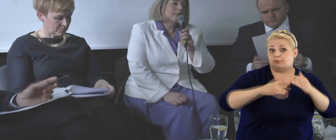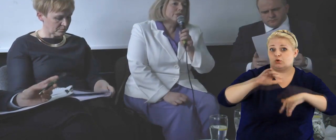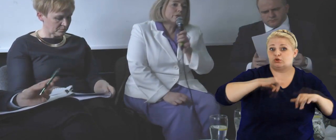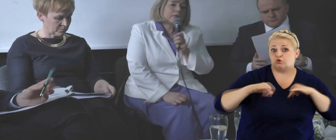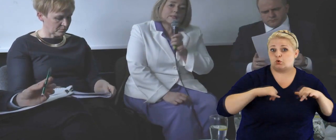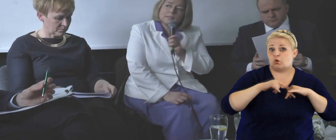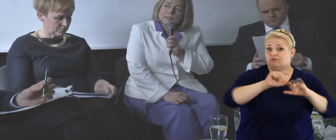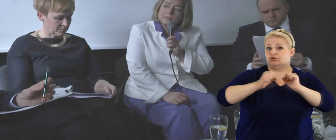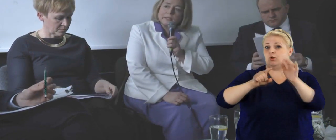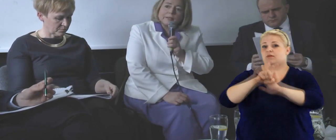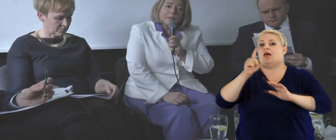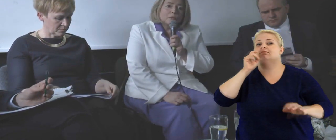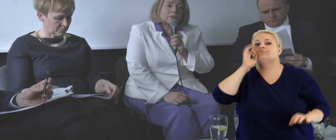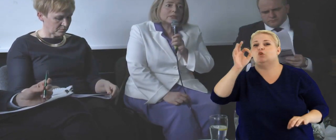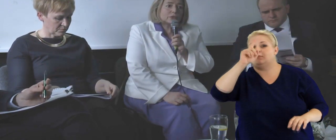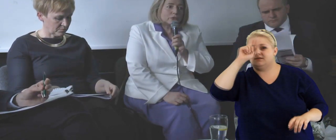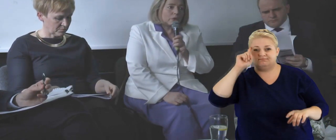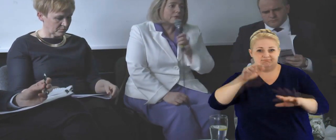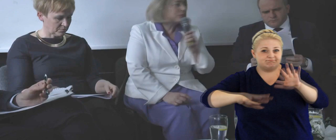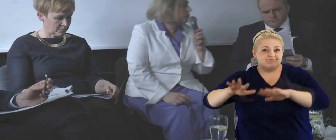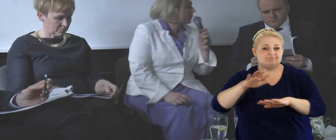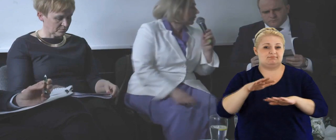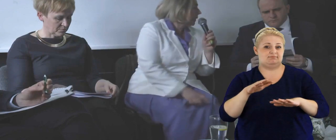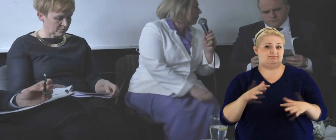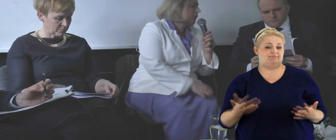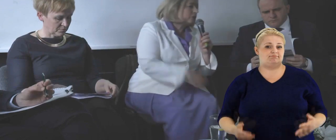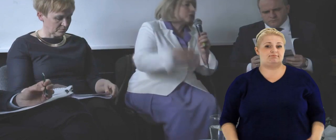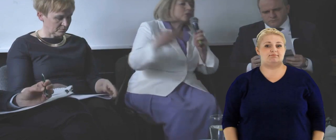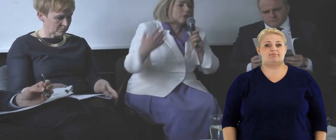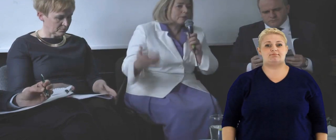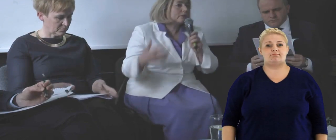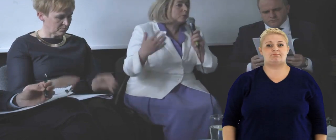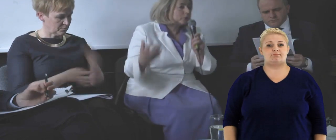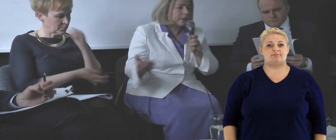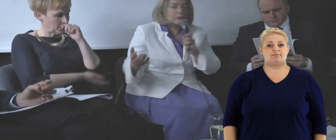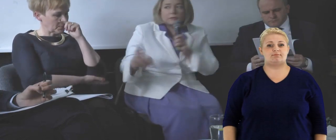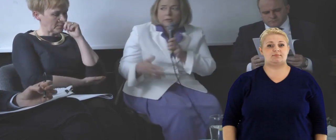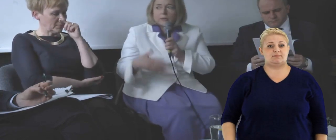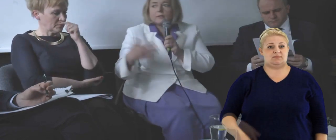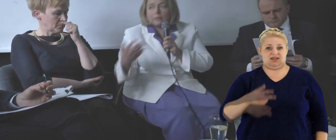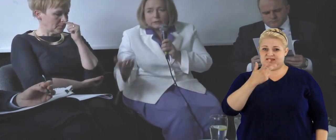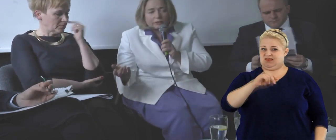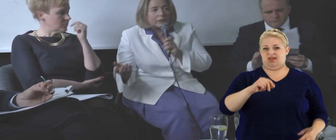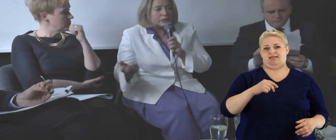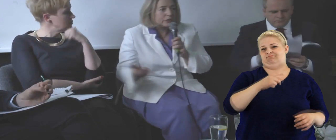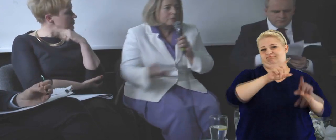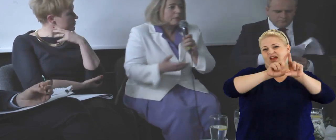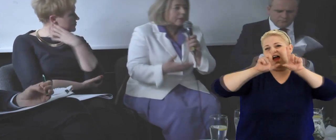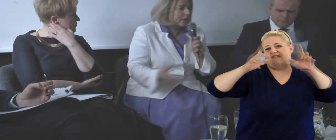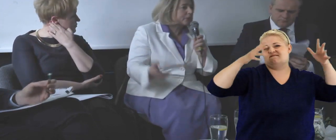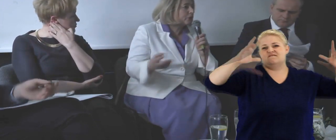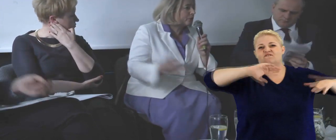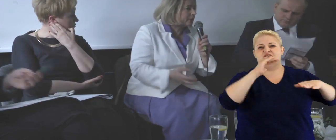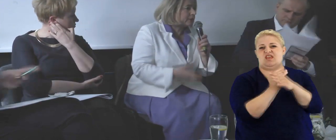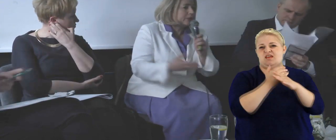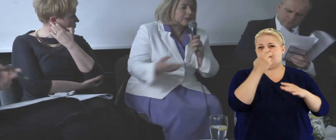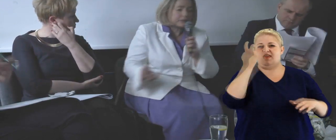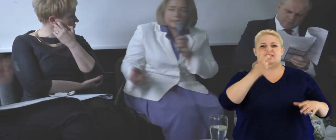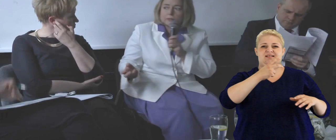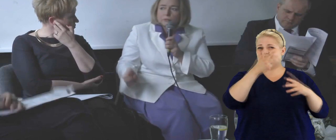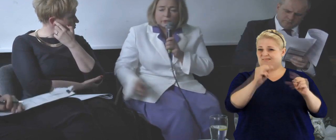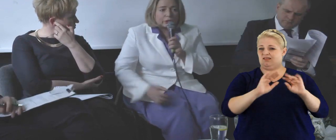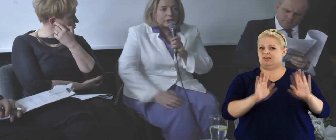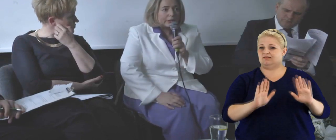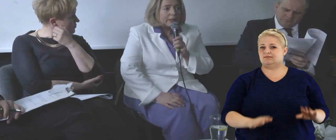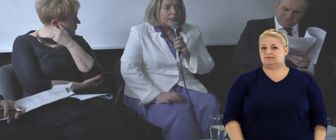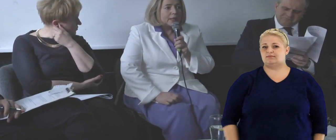teraz, czy organizacje pozarządowe, które działają na rzecz dobra wspólnego, nie na rzecz, prawda, jakichś komercyjnych